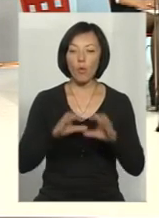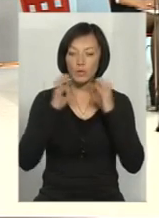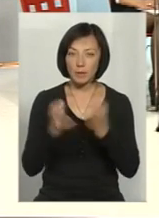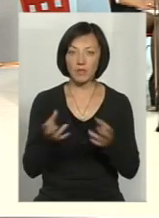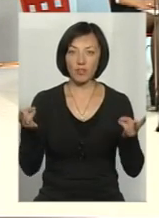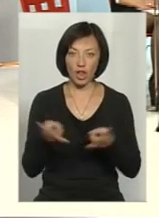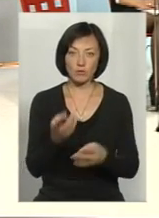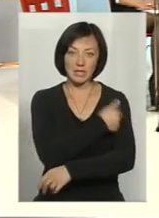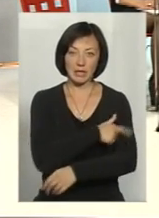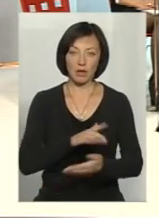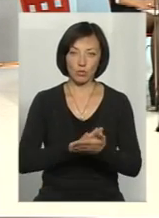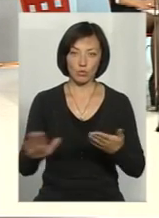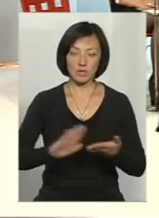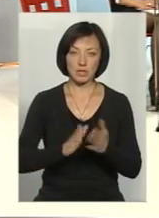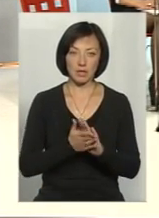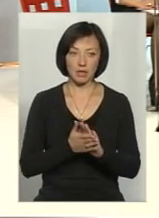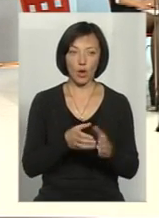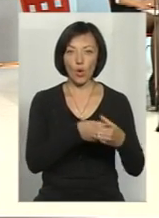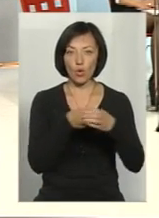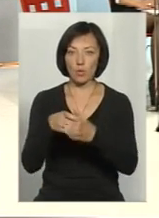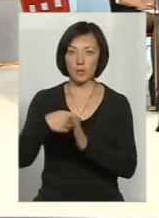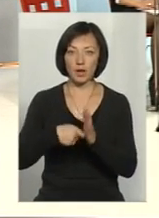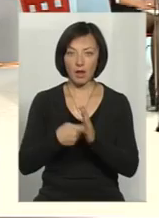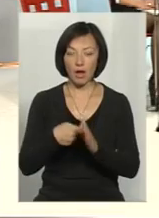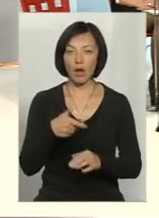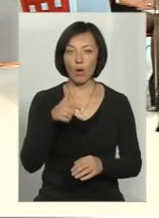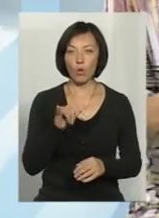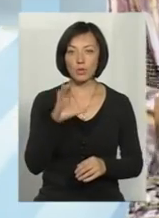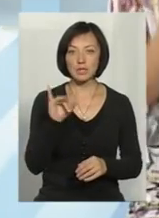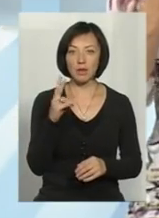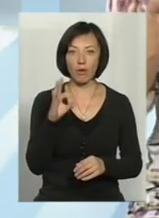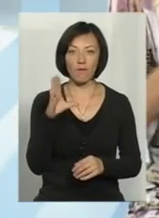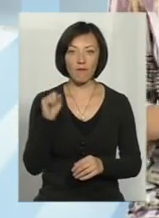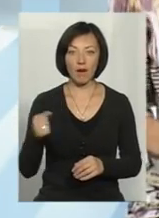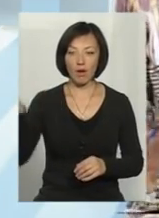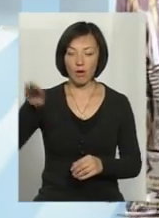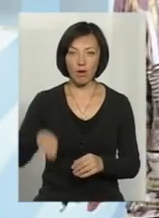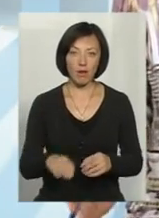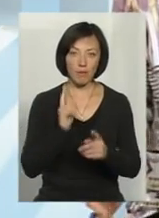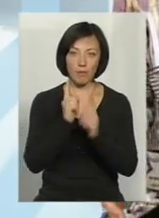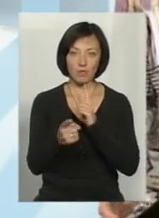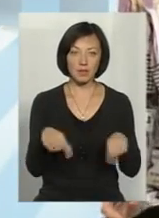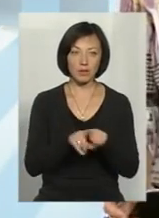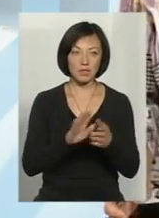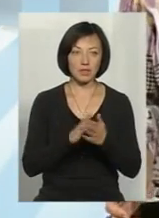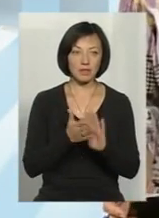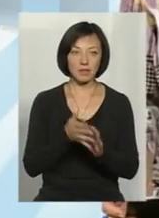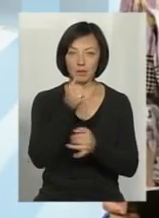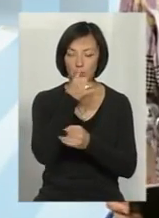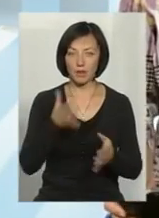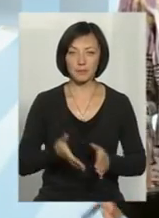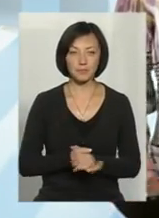належному сентральному стані. Власне, група їхала знімати гусику у гору, але проїхати повз такої ситуації теж